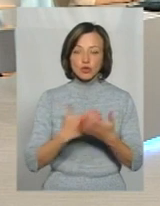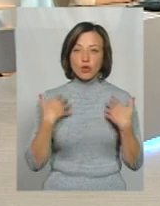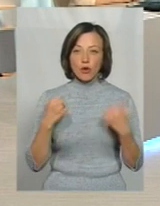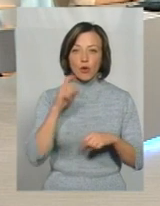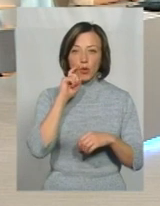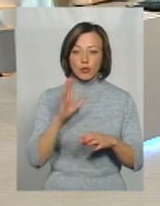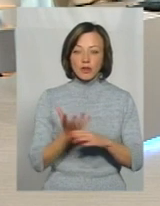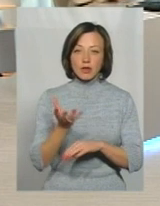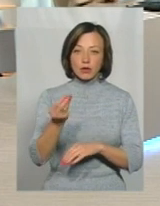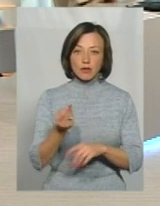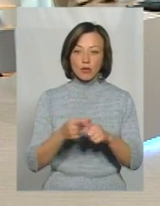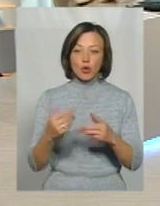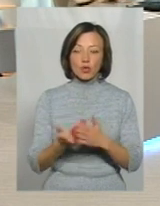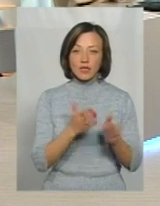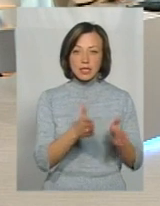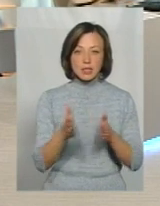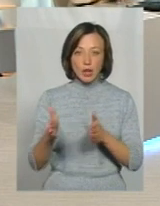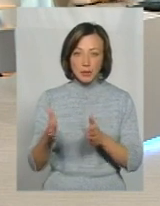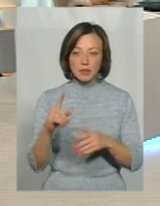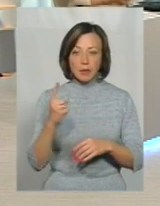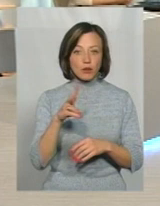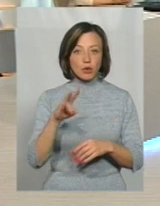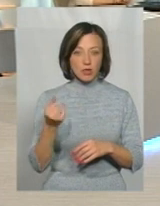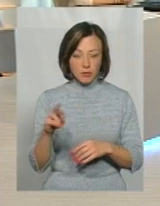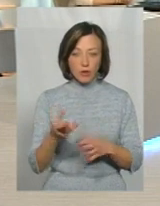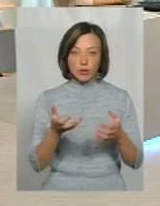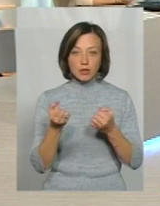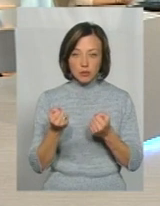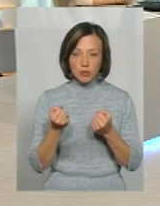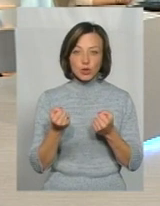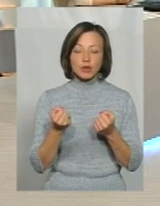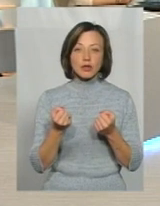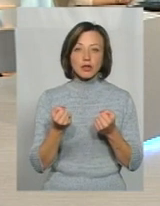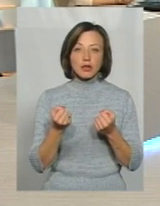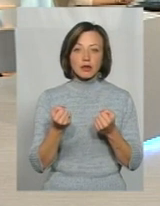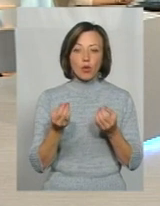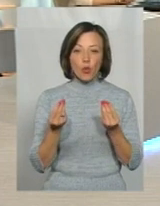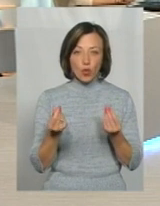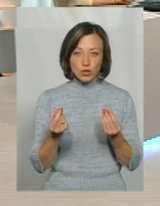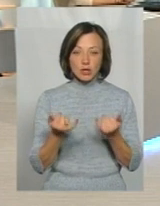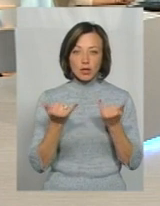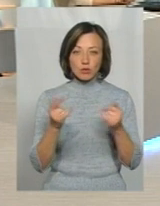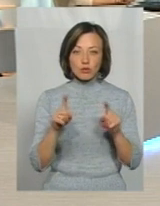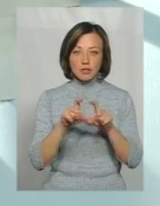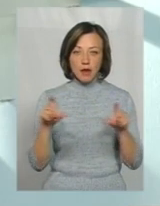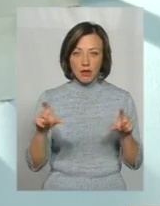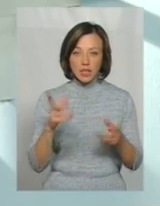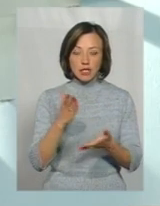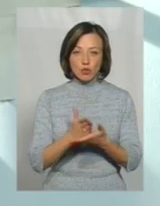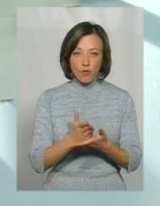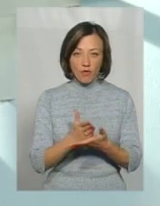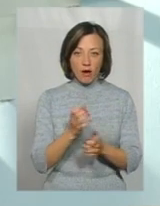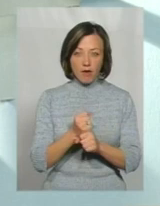і будуть фінансуватися вже по новій системі з 1 липня, отримуватимуть кошти для того, щоб заклад існував